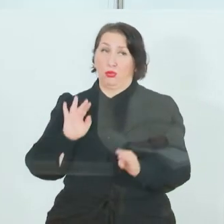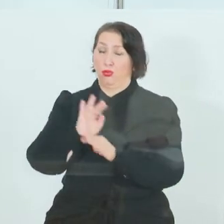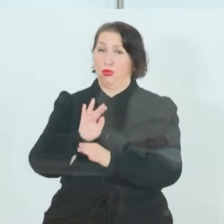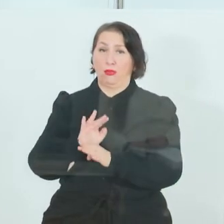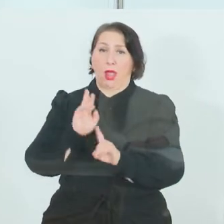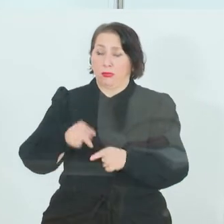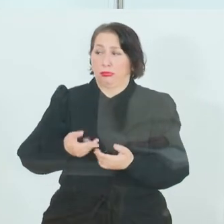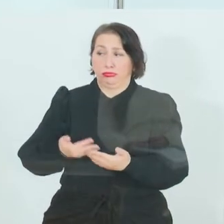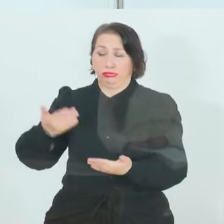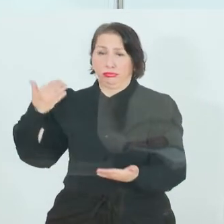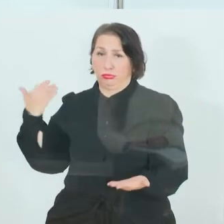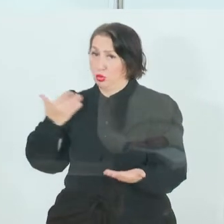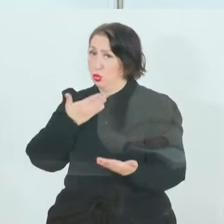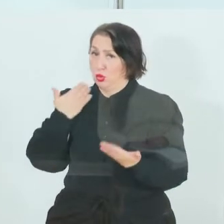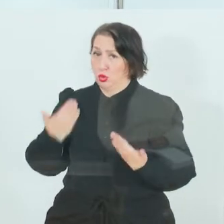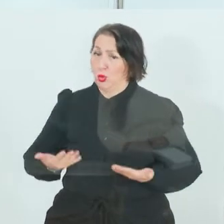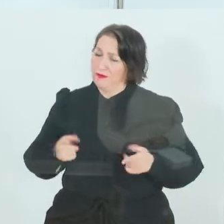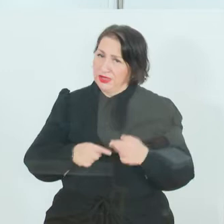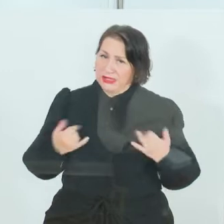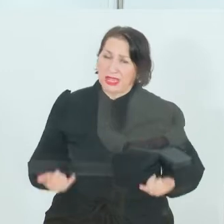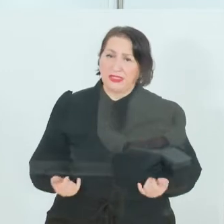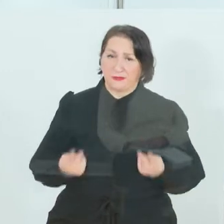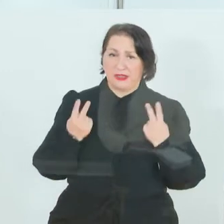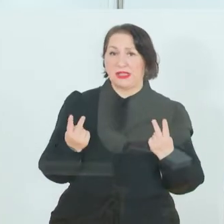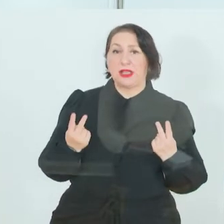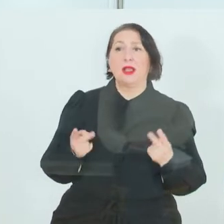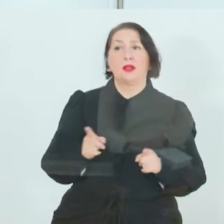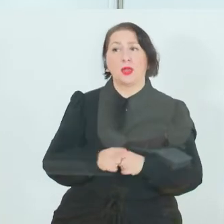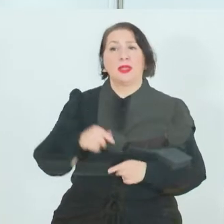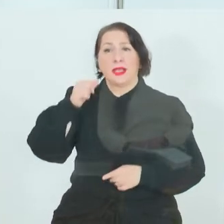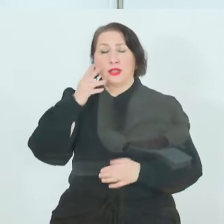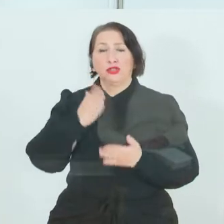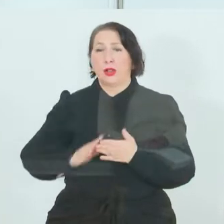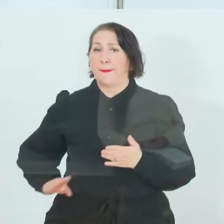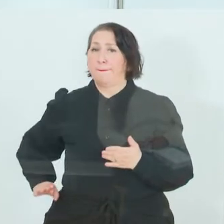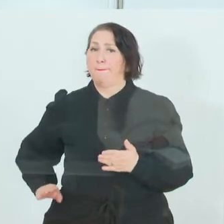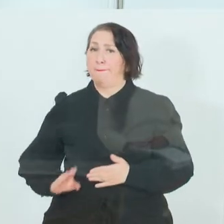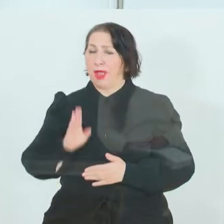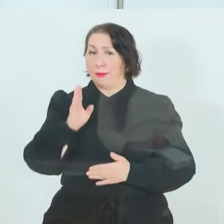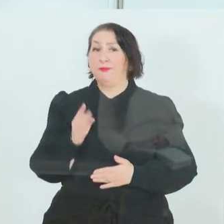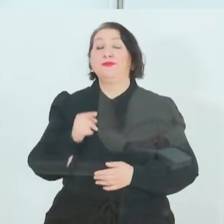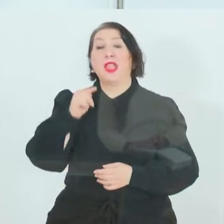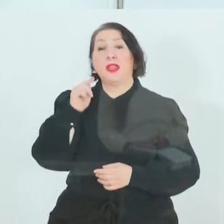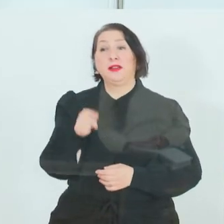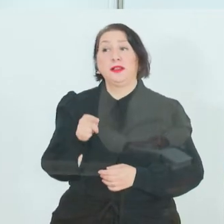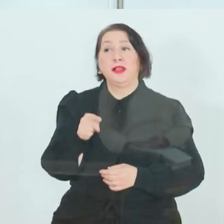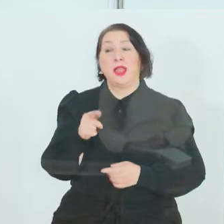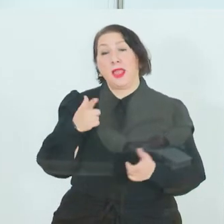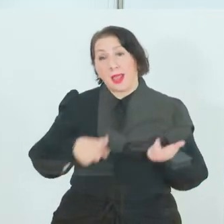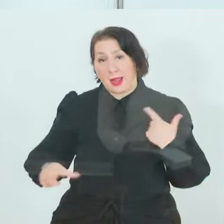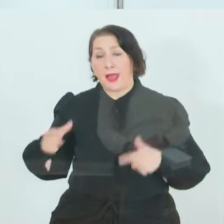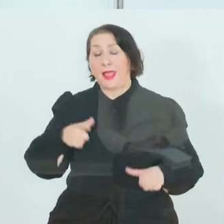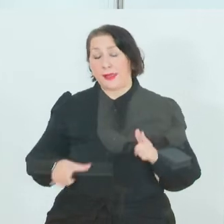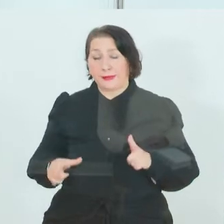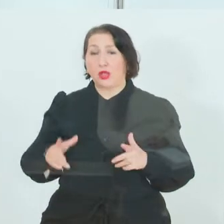Aber wenn es uns gezeigt hat, gestern, dass es wieder schnell und steil bergoben geht, dann darf das nicht darüber hinwegtäuschen, dass wir leider noch